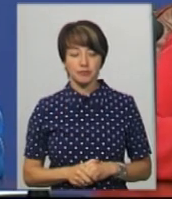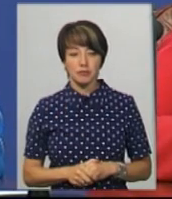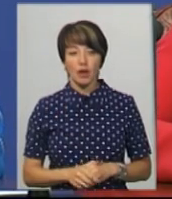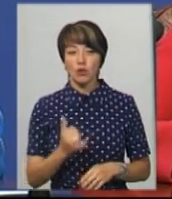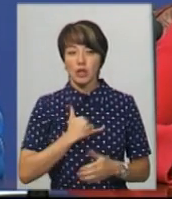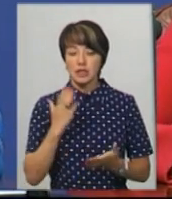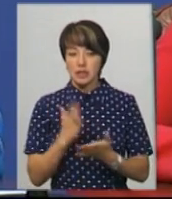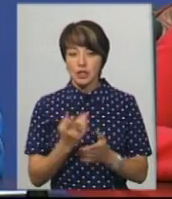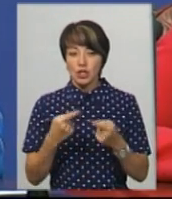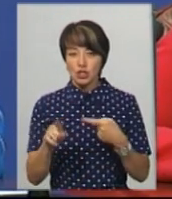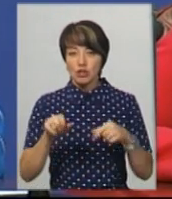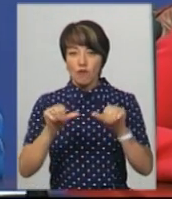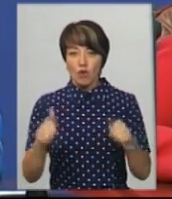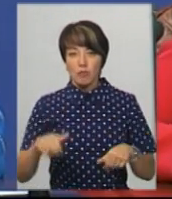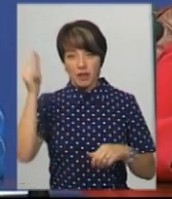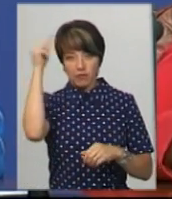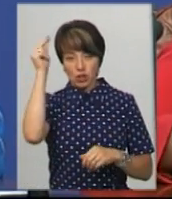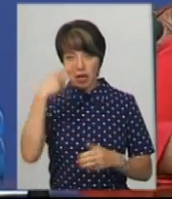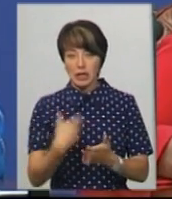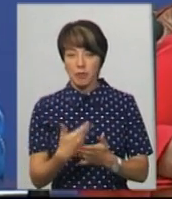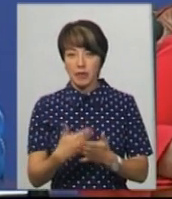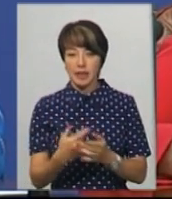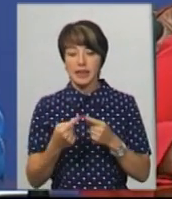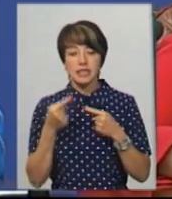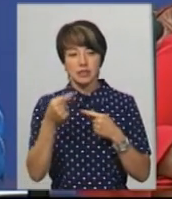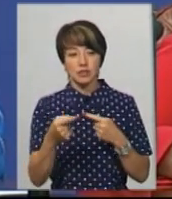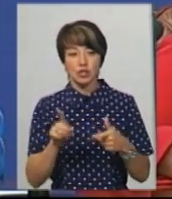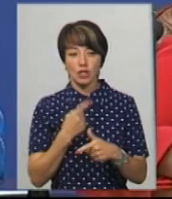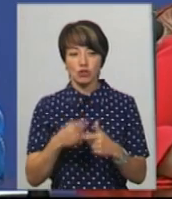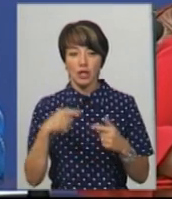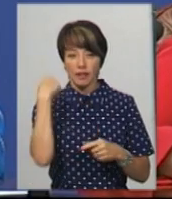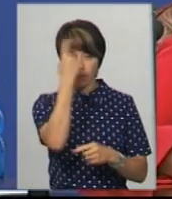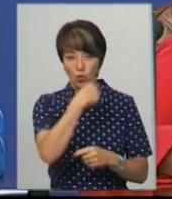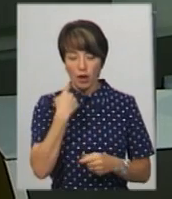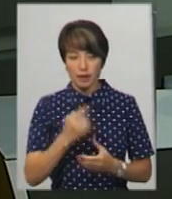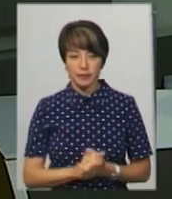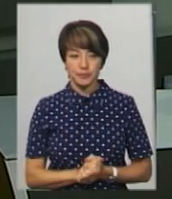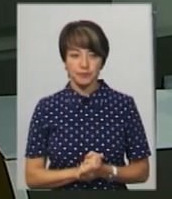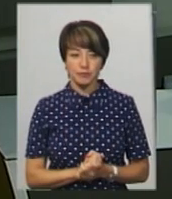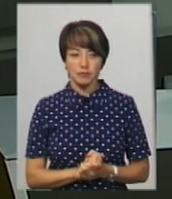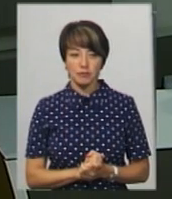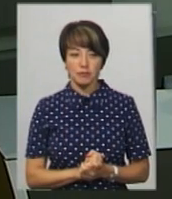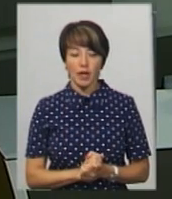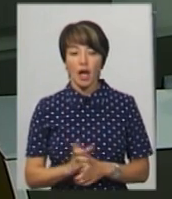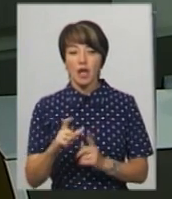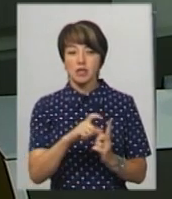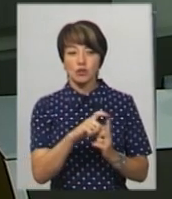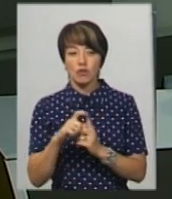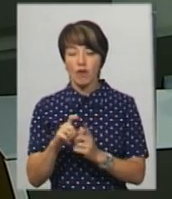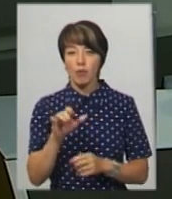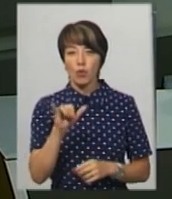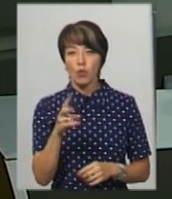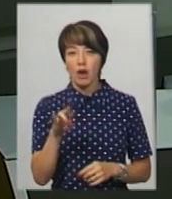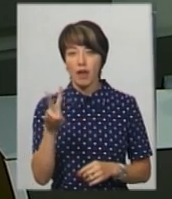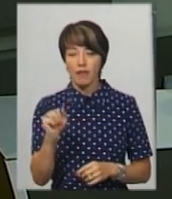Тобто в нас є альтернативні форми навчання, наприклад, дистанційне чи індивідуальне. За словами Уляни Супрун,